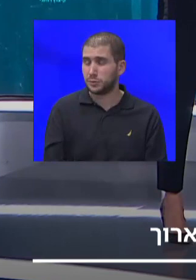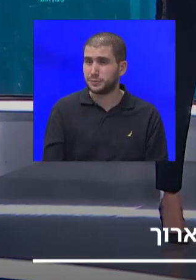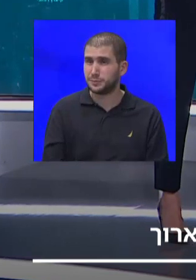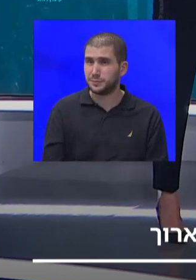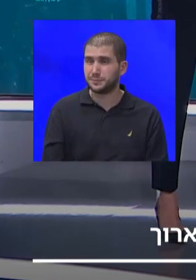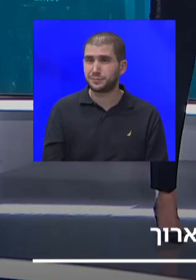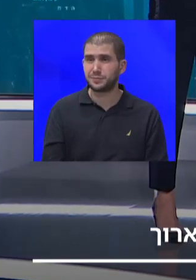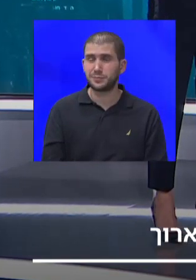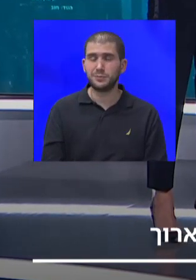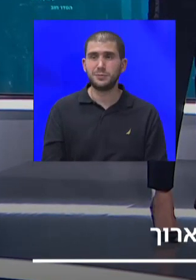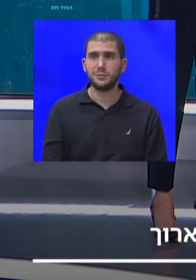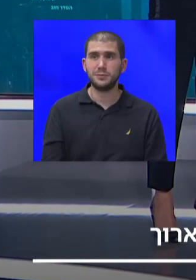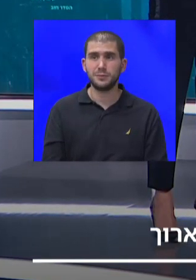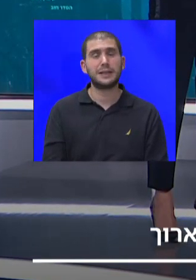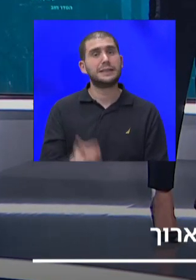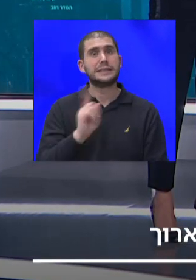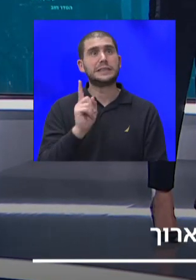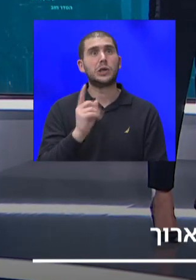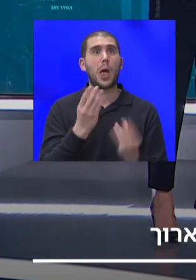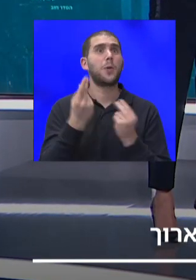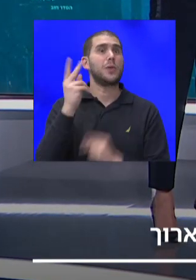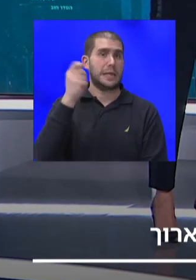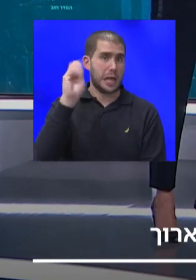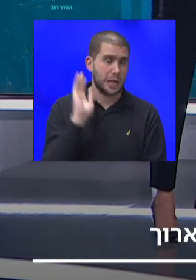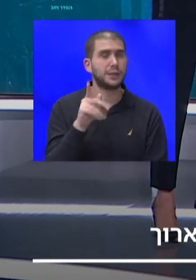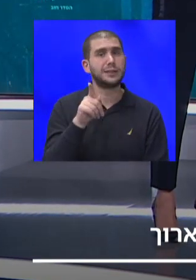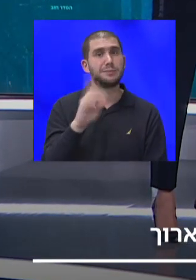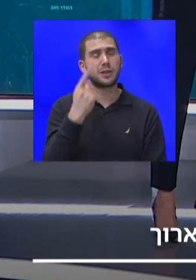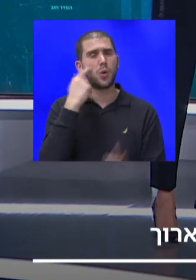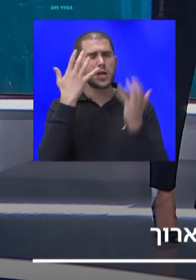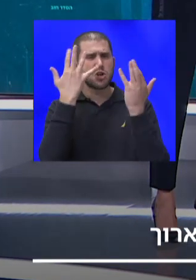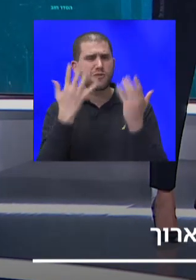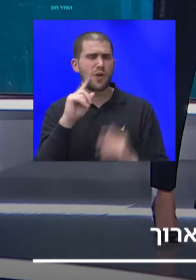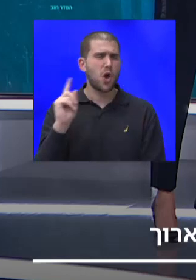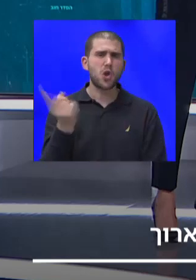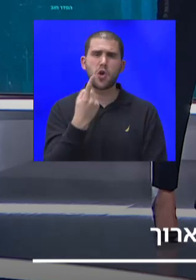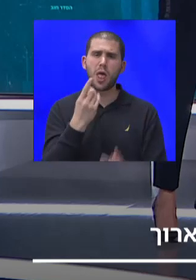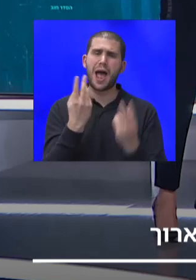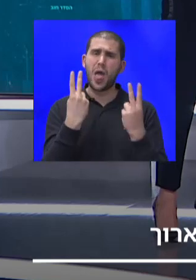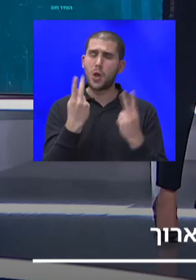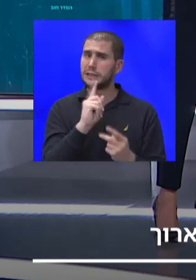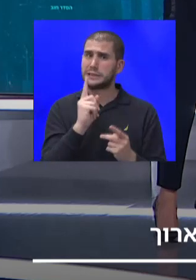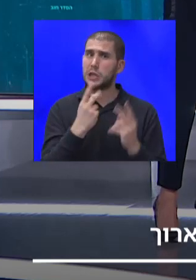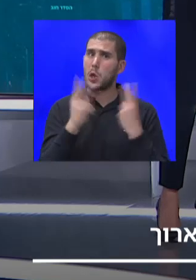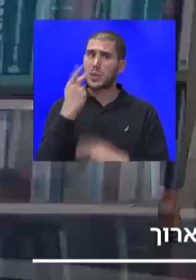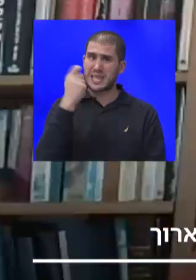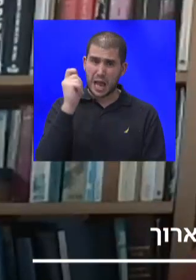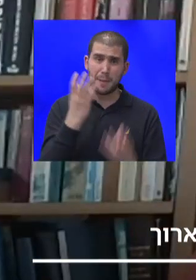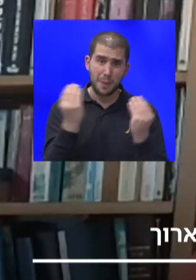אז א', זה לא הרבה יותר יקר, אם אתה מחשבת כל שאר העלויות, זה לא הרבה יותר יקר, ובהתחלה זה ההיפסרים